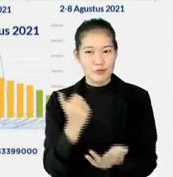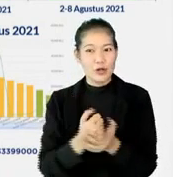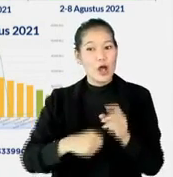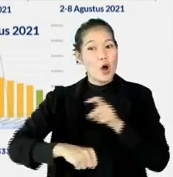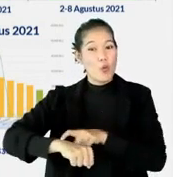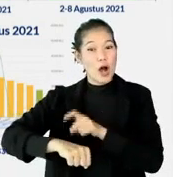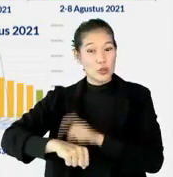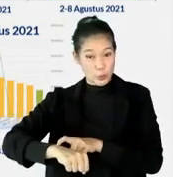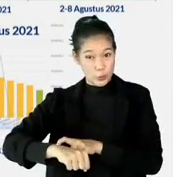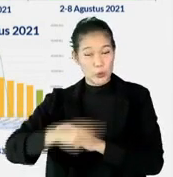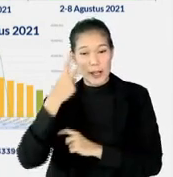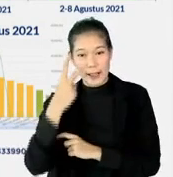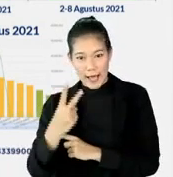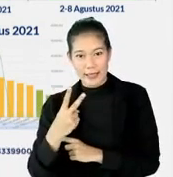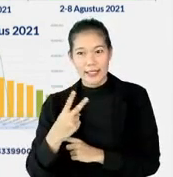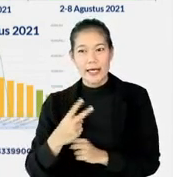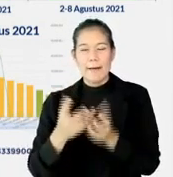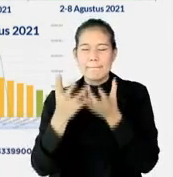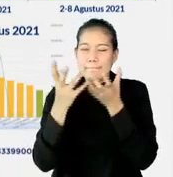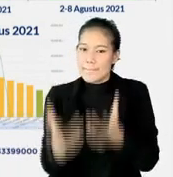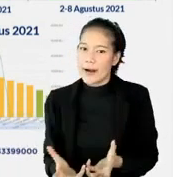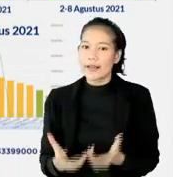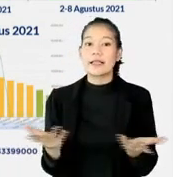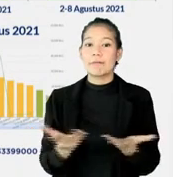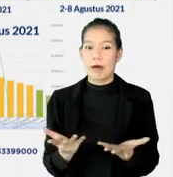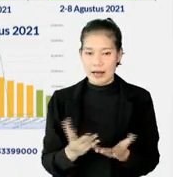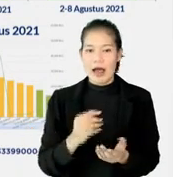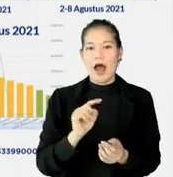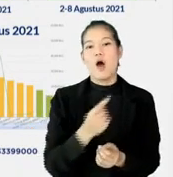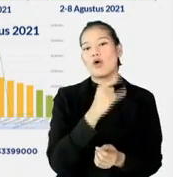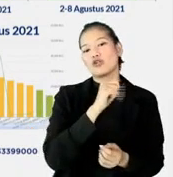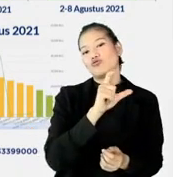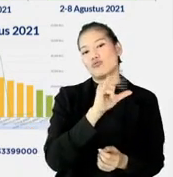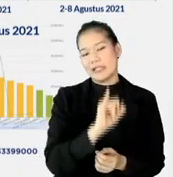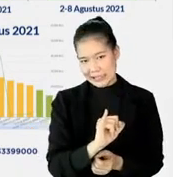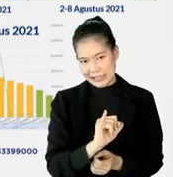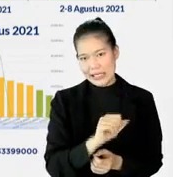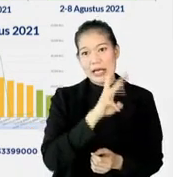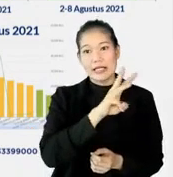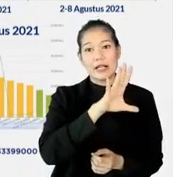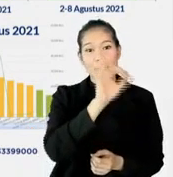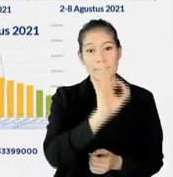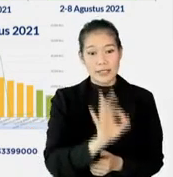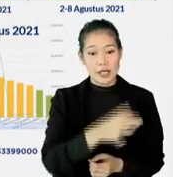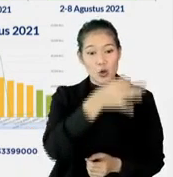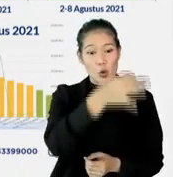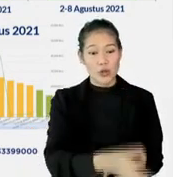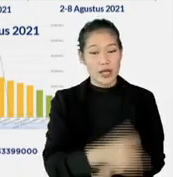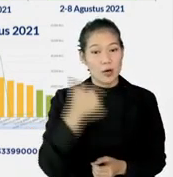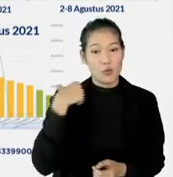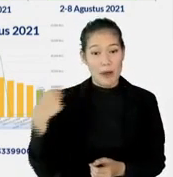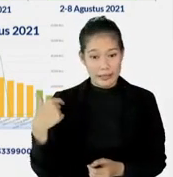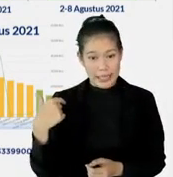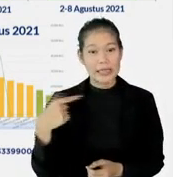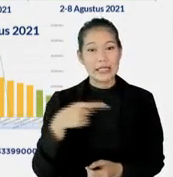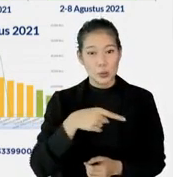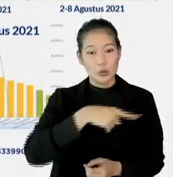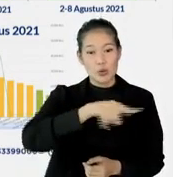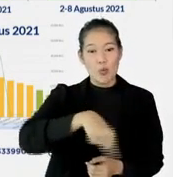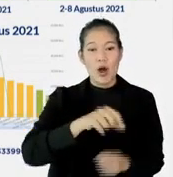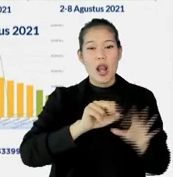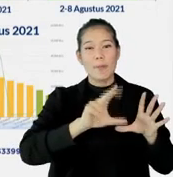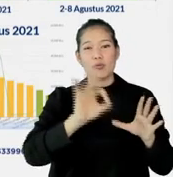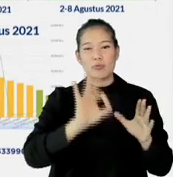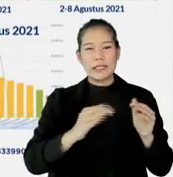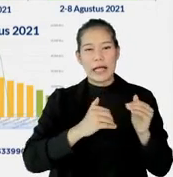waktu time series, paling berat itu justru di awal Juli, di mana 35 persen kabupaten kota yang ada di Indonesia, bornya di